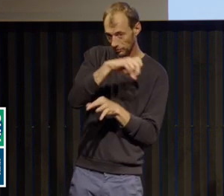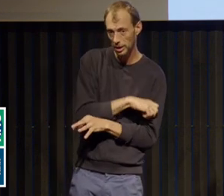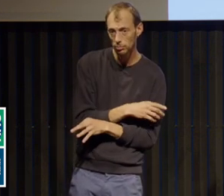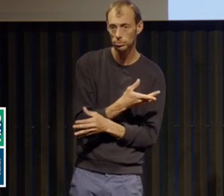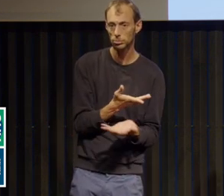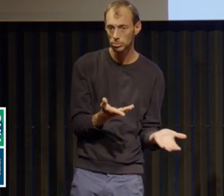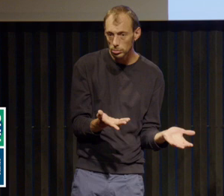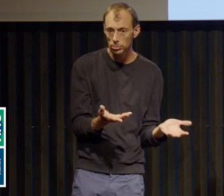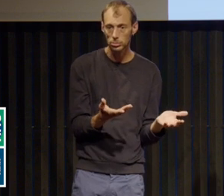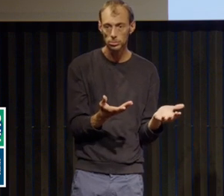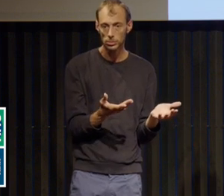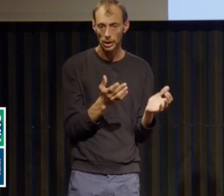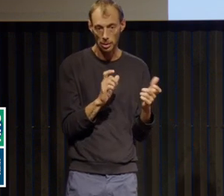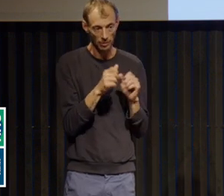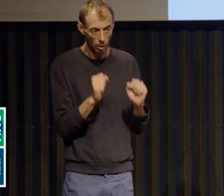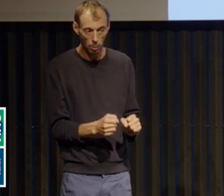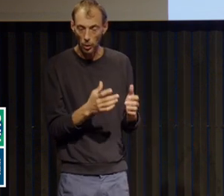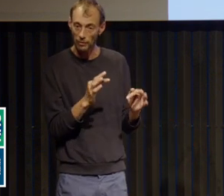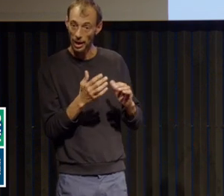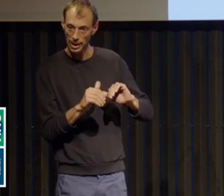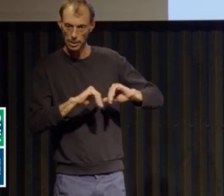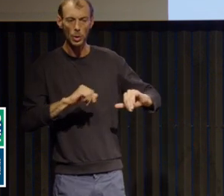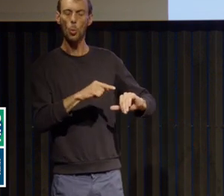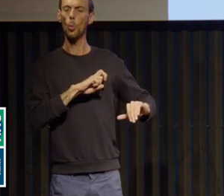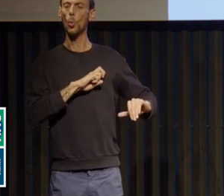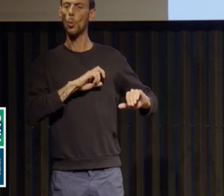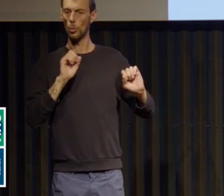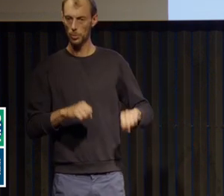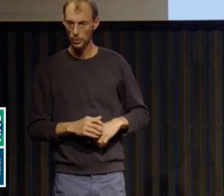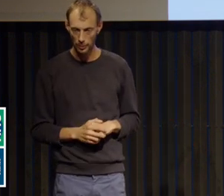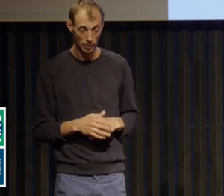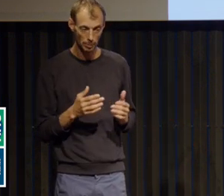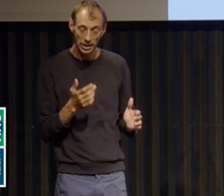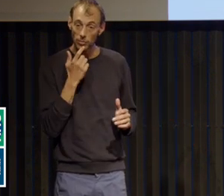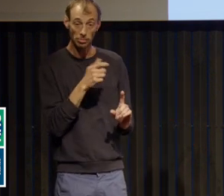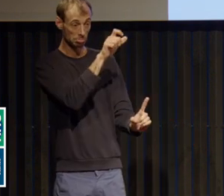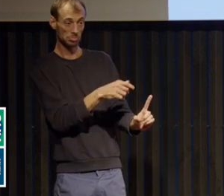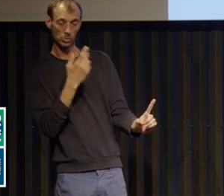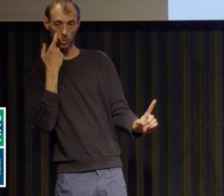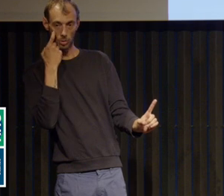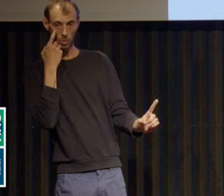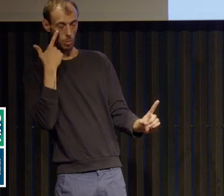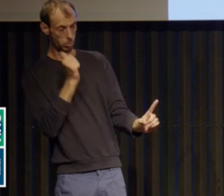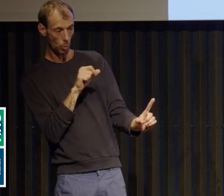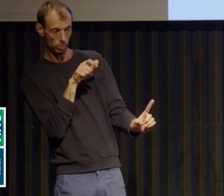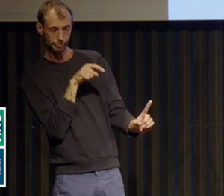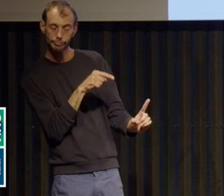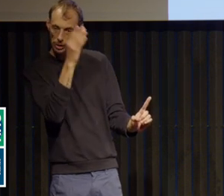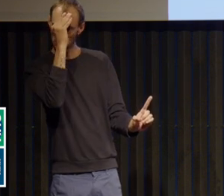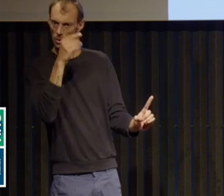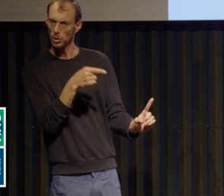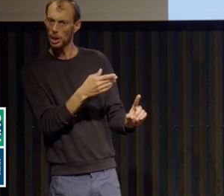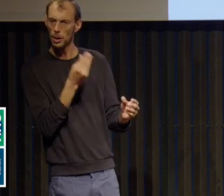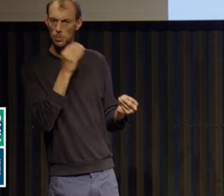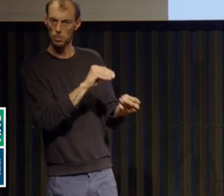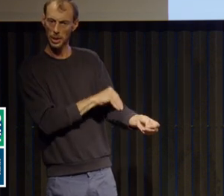pères. En tout cas, cette maturité précoce qui est mise en évidence dans le